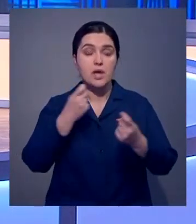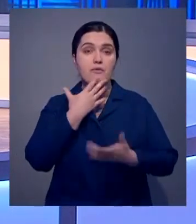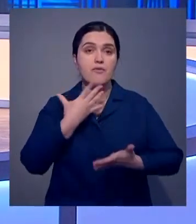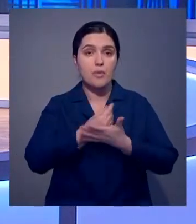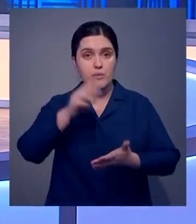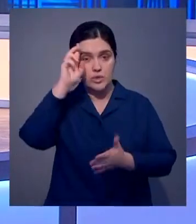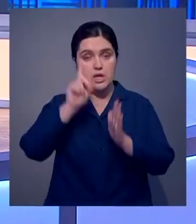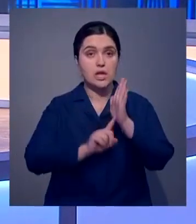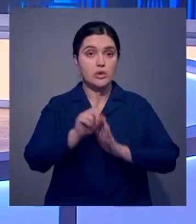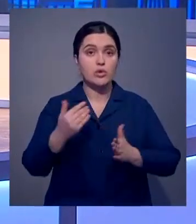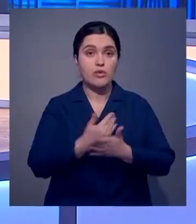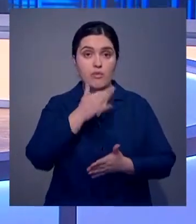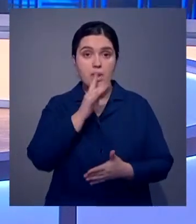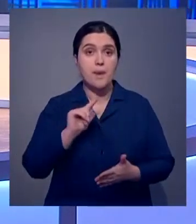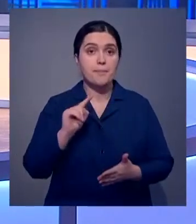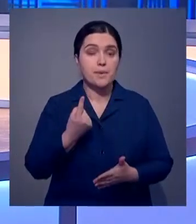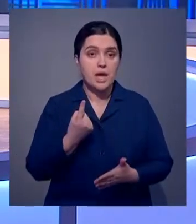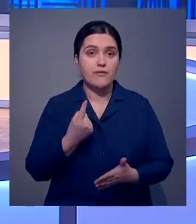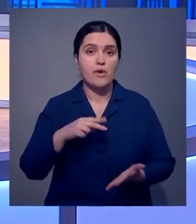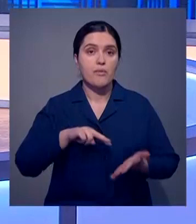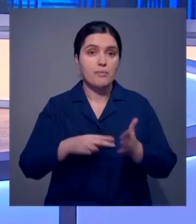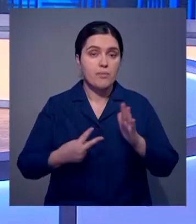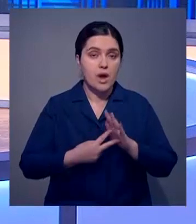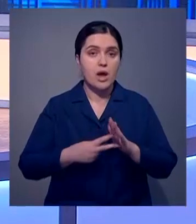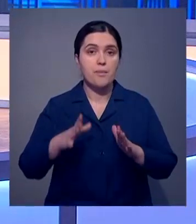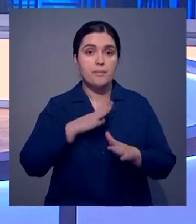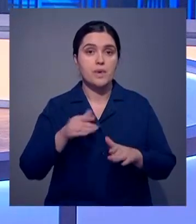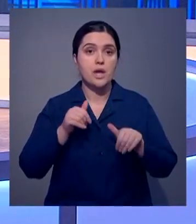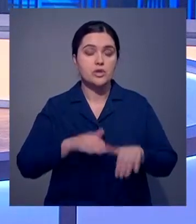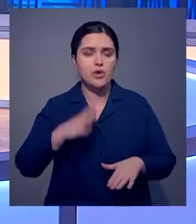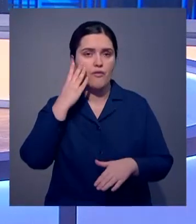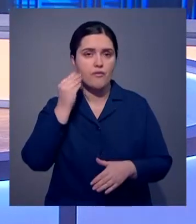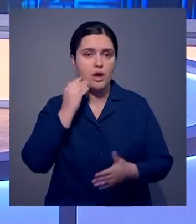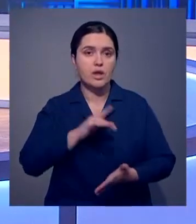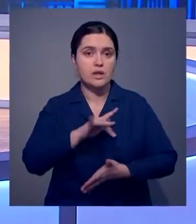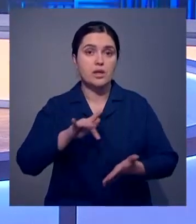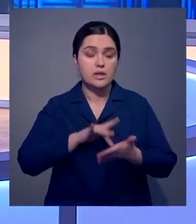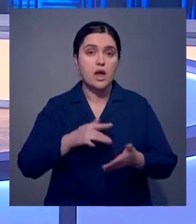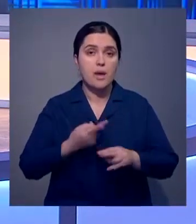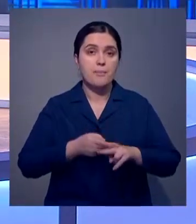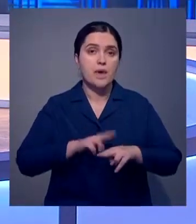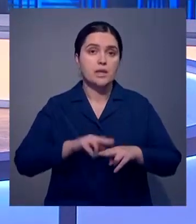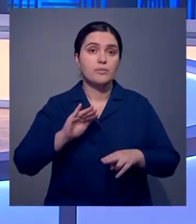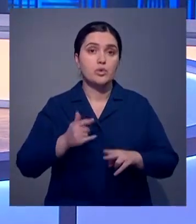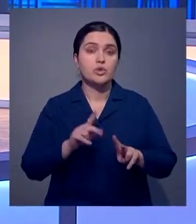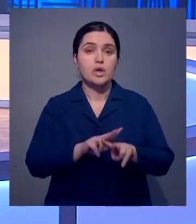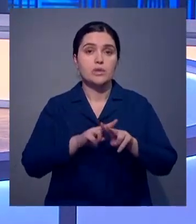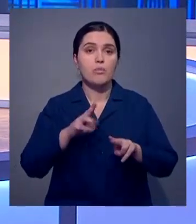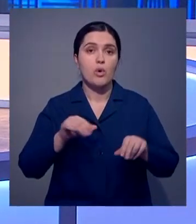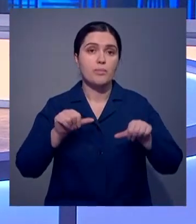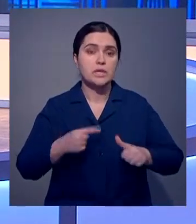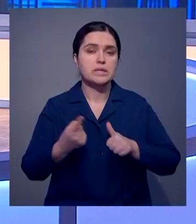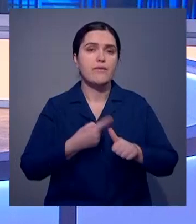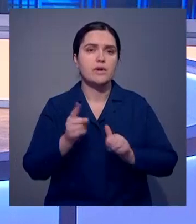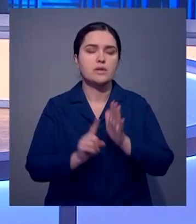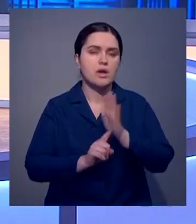государством. Началась новая эпоха. Первые стратегически важные решения принимались тогда еще в Алмате. Поэтому южную столицу